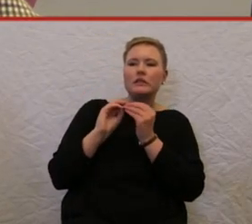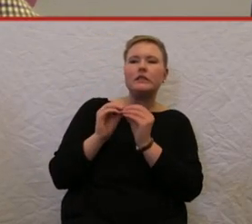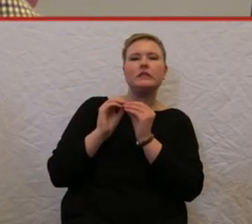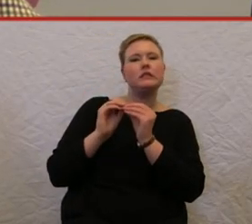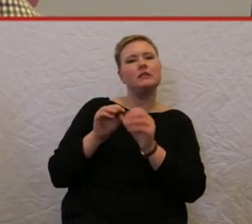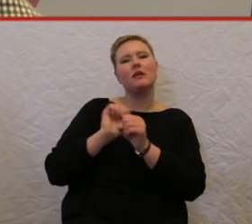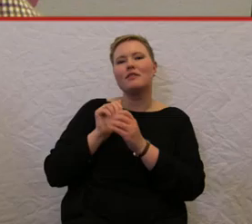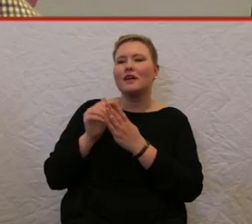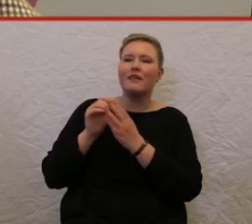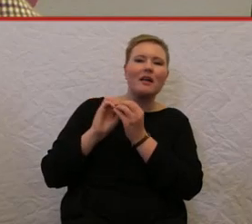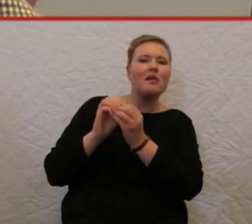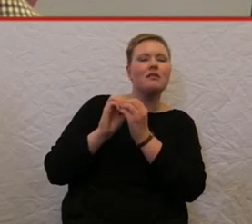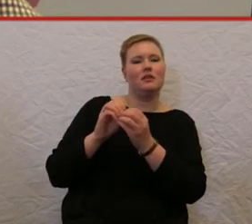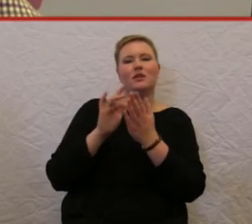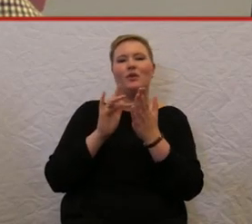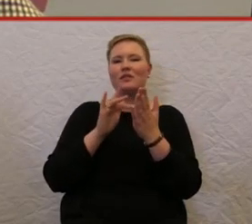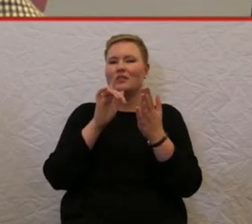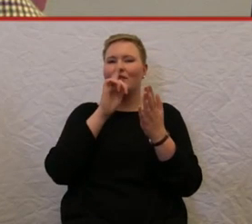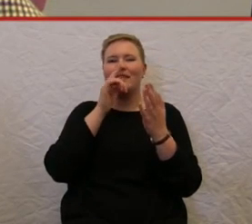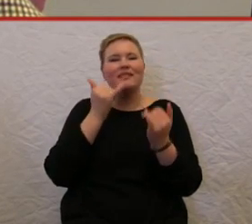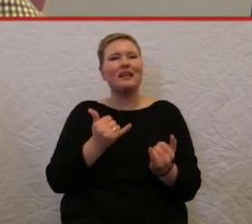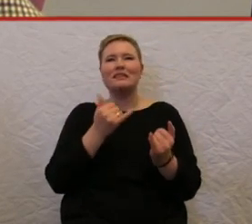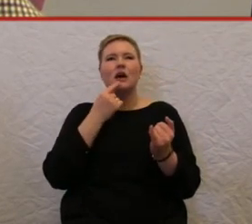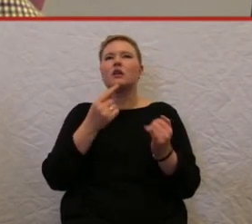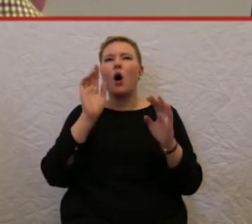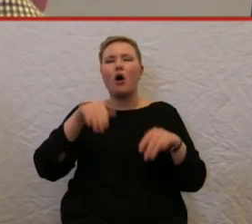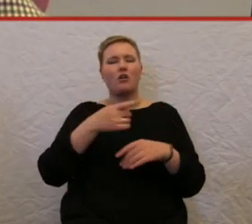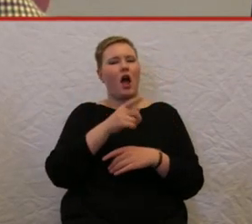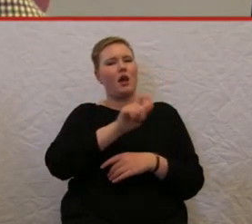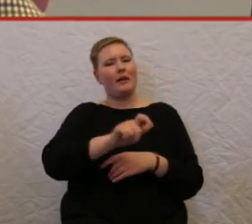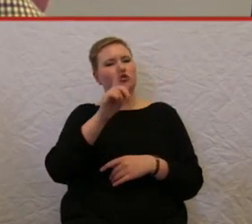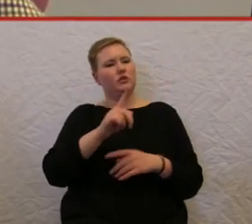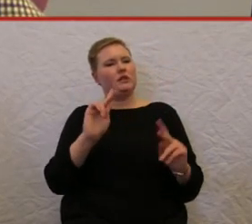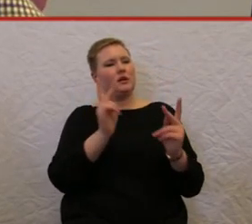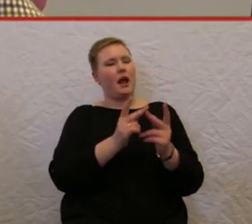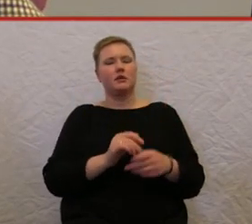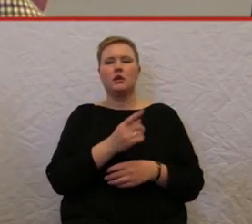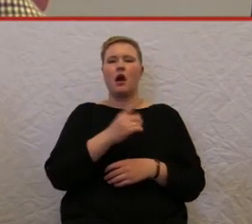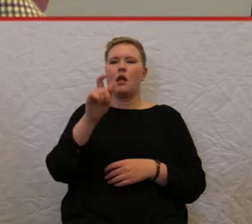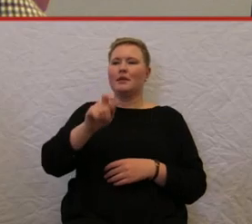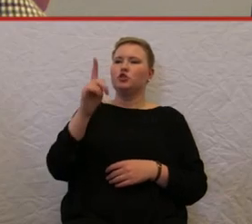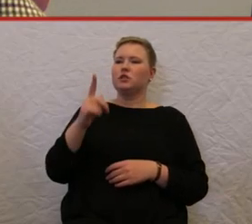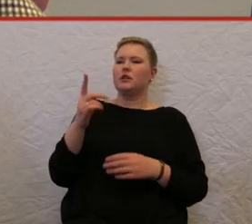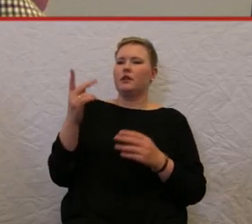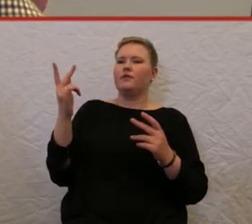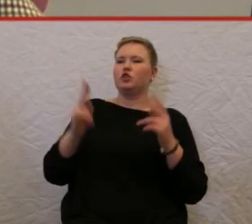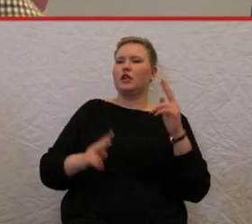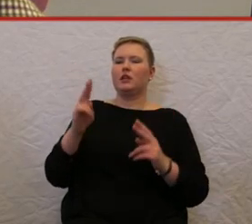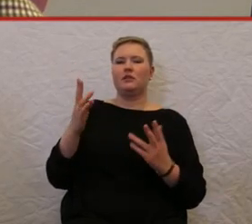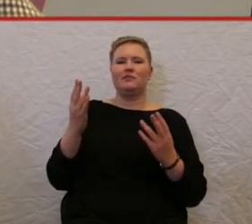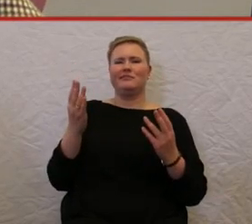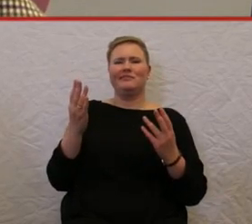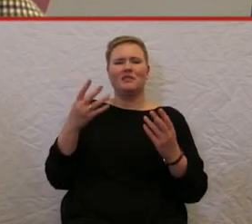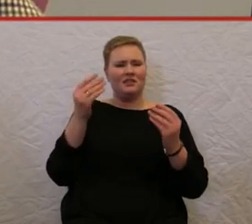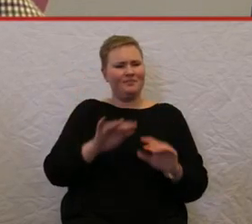ganz allgemein, alle Menschen sind gleich oder verschieden, betiteln würden, dann ist das, glaube ich, noch viel schwammiger. Und